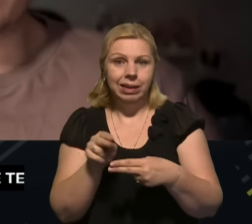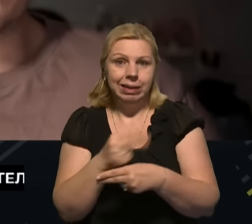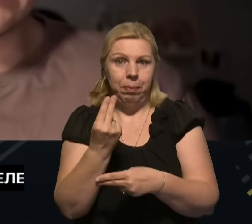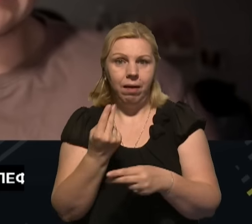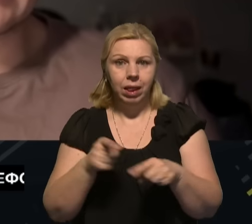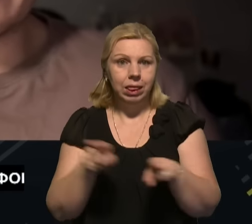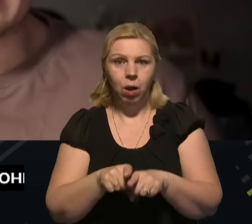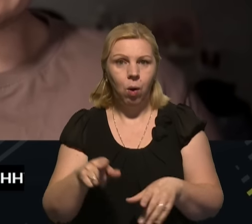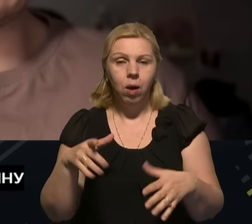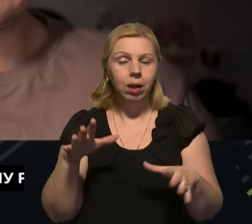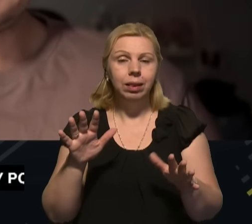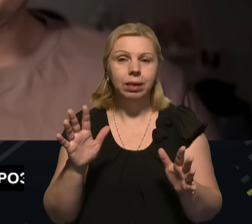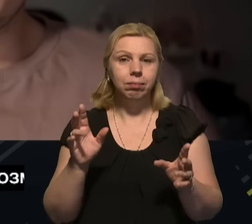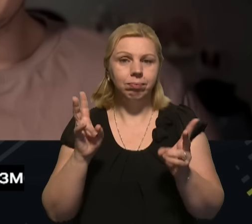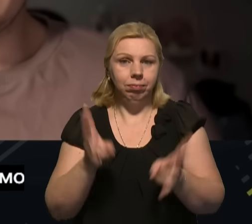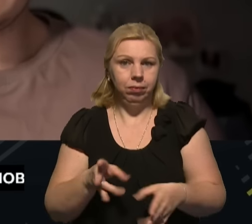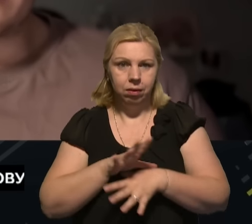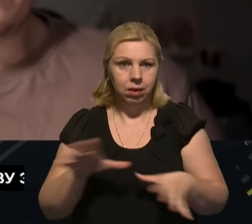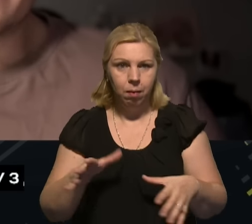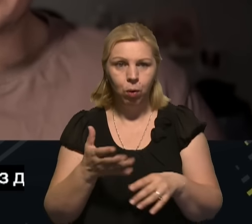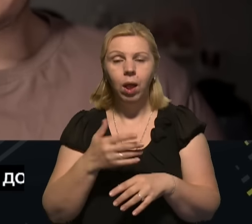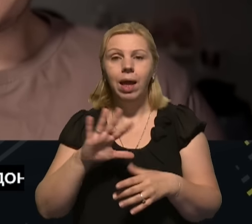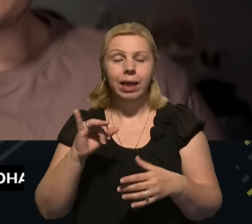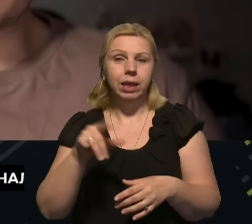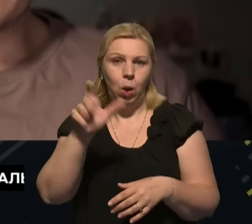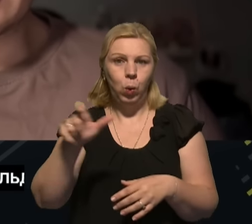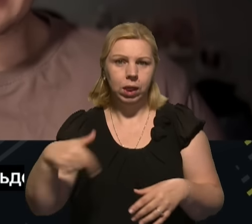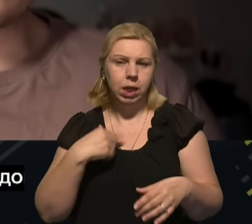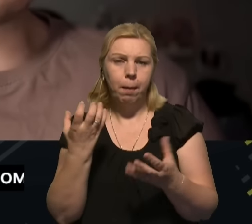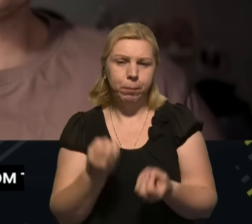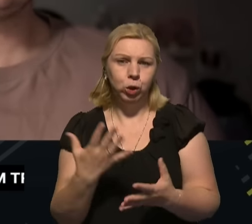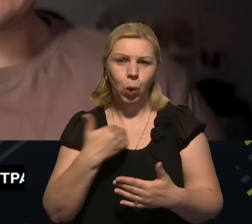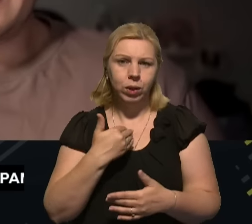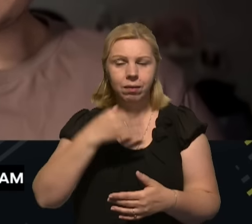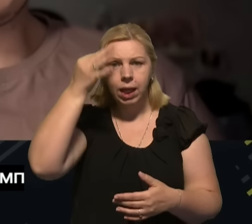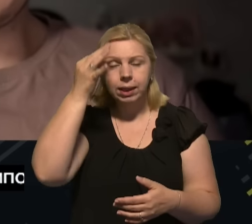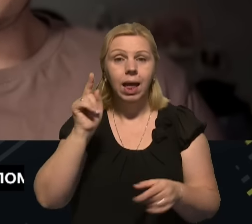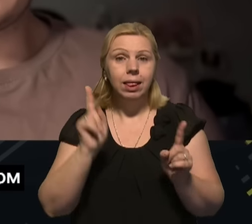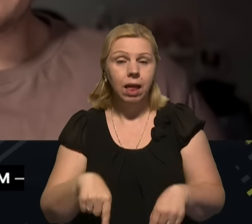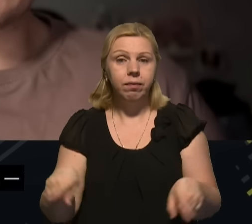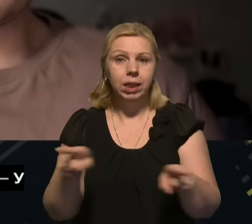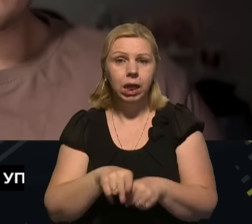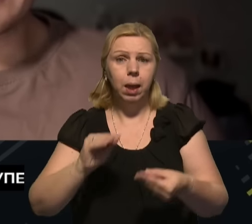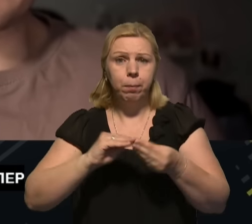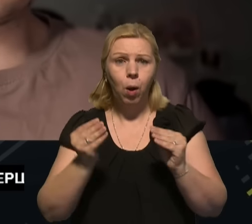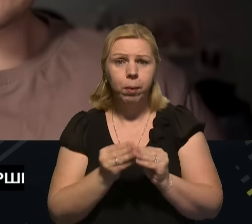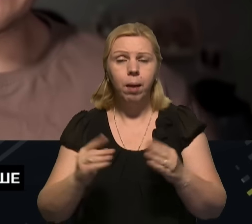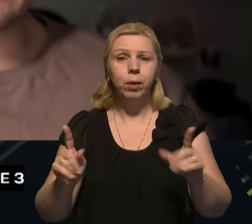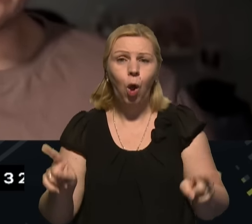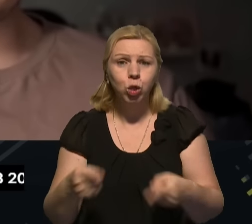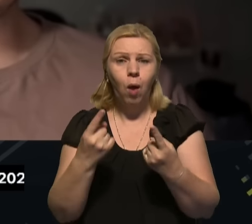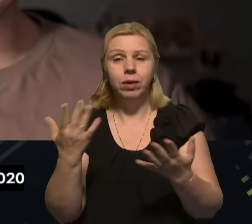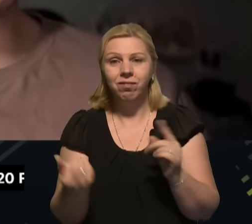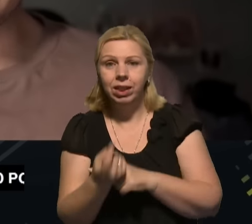такого не ставалося. Ну і користувачам я би просто хотів нагадати, що навіть отакі проблеми з оновленнями, коли